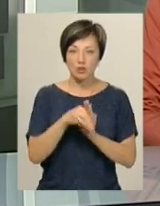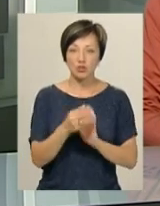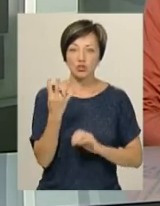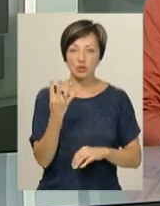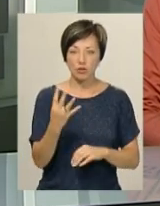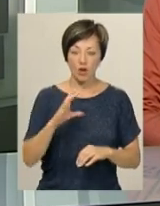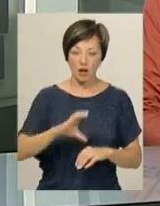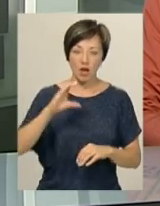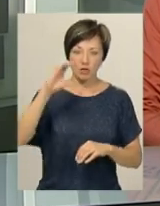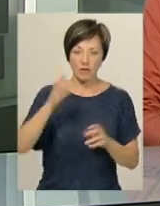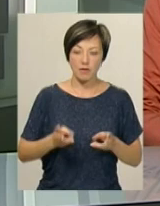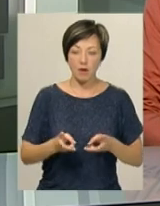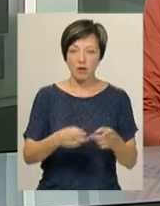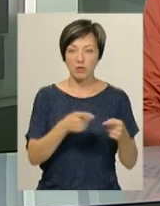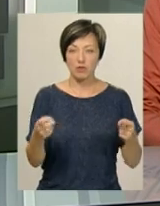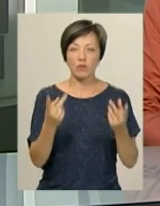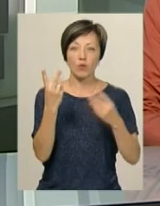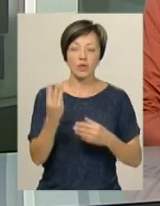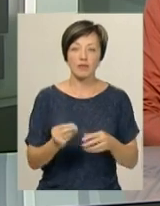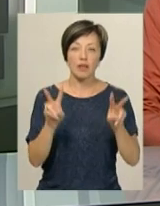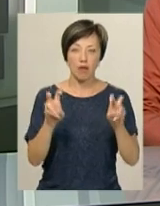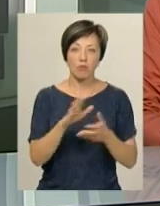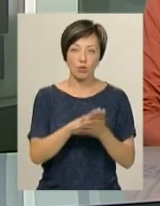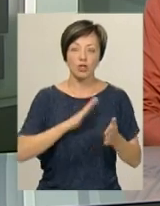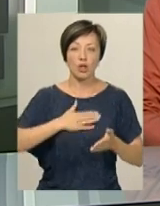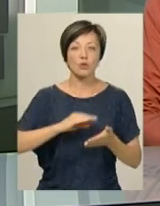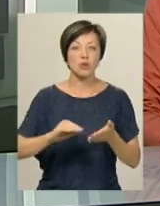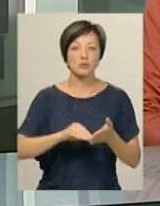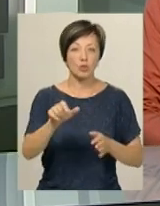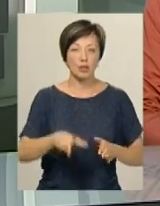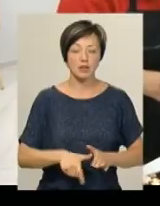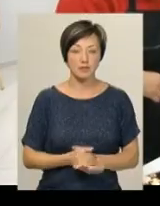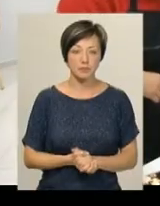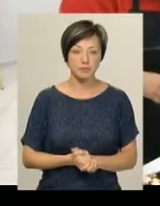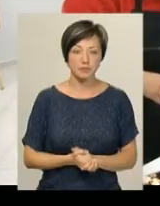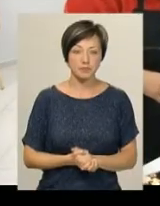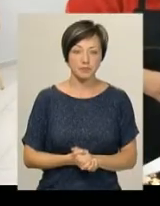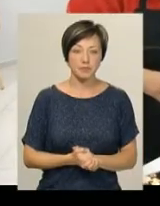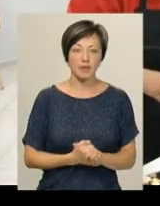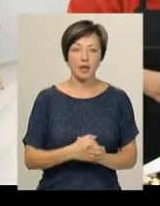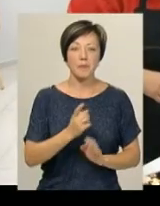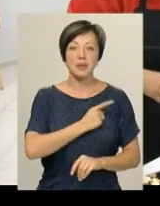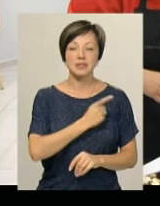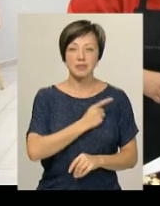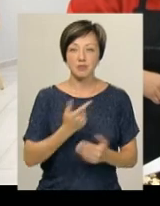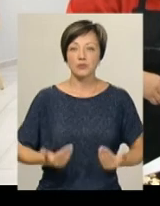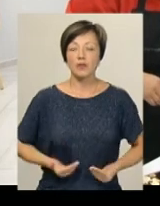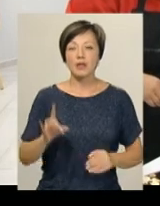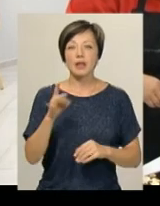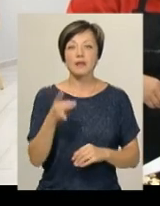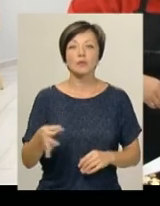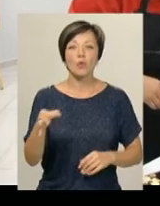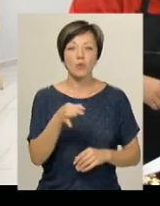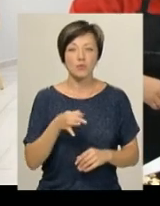чотирьох ярусів. Випікали його упродовж двох днів. Тему продовжить Ірина Хижа. Майстриня Оксана Клюйко проживає у Рівненській